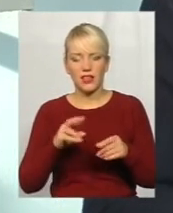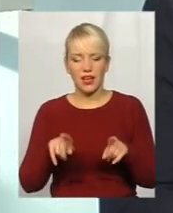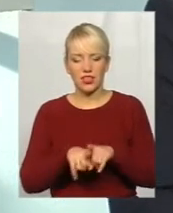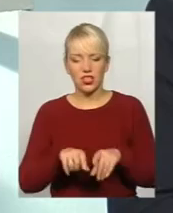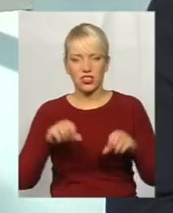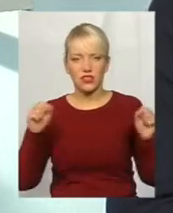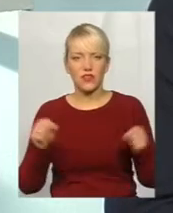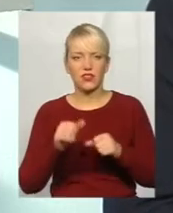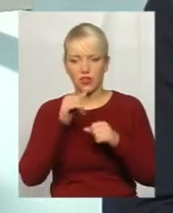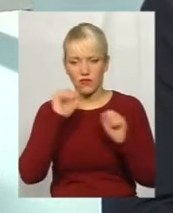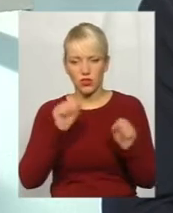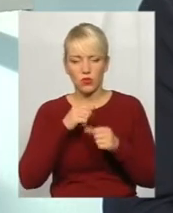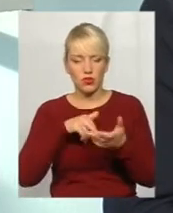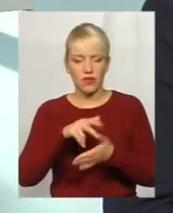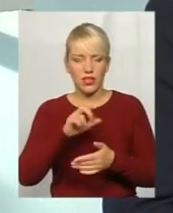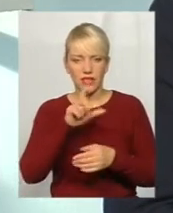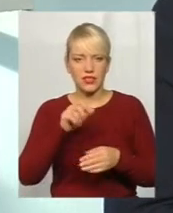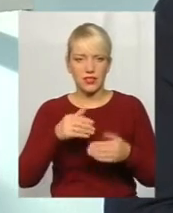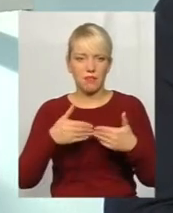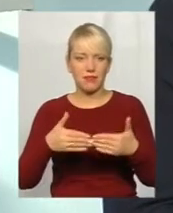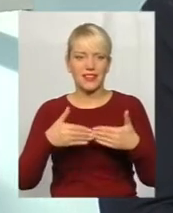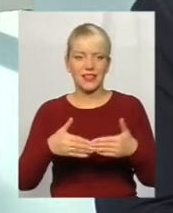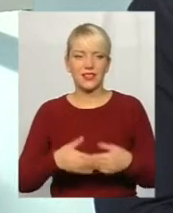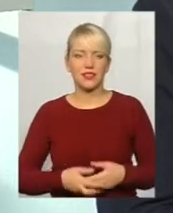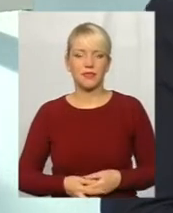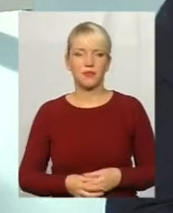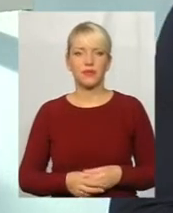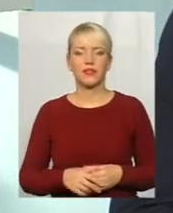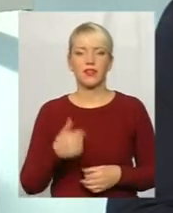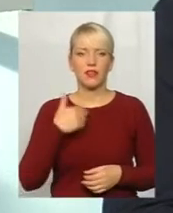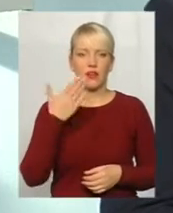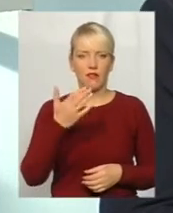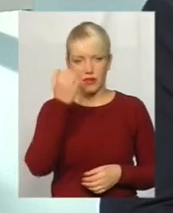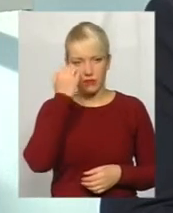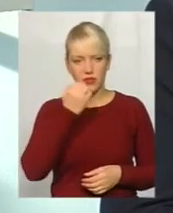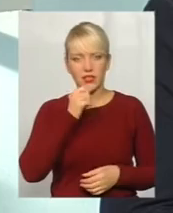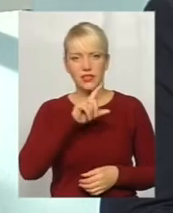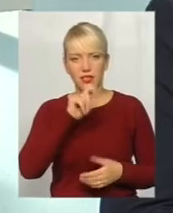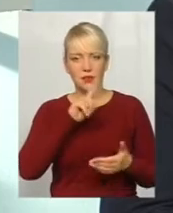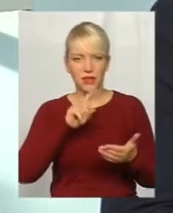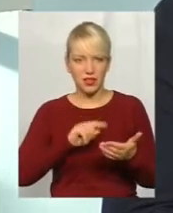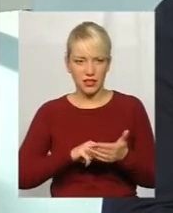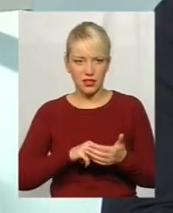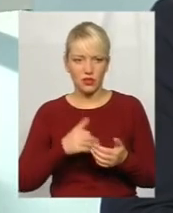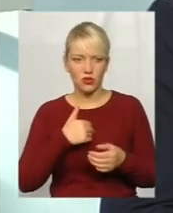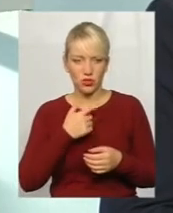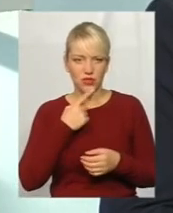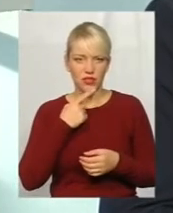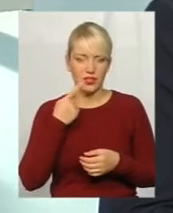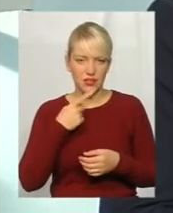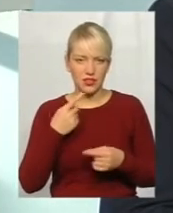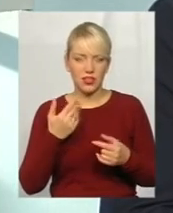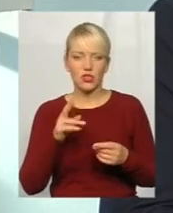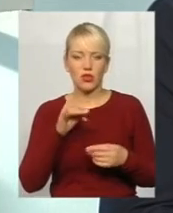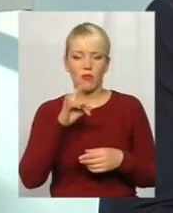машини, що не можна вийти з під'їзда. Я вам ще радячний за запитання. Хочу на наступне звернути увагу,